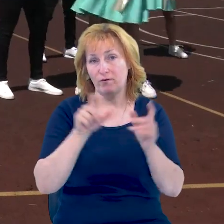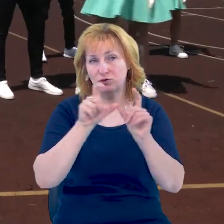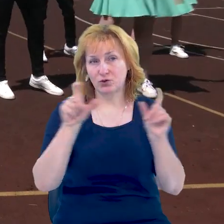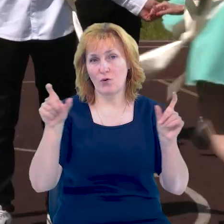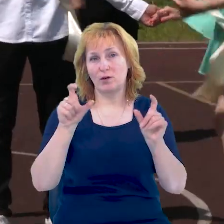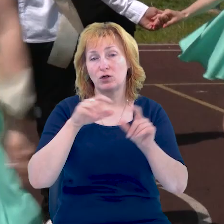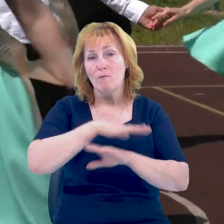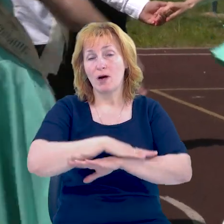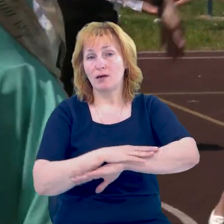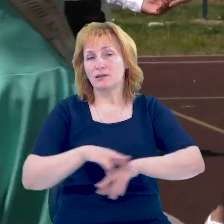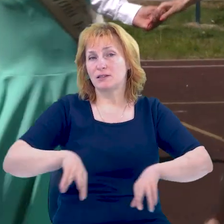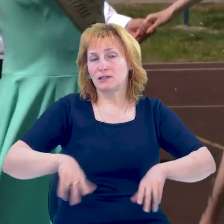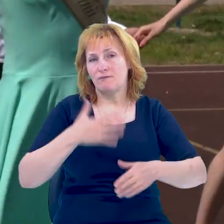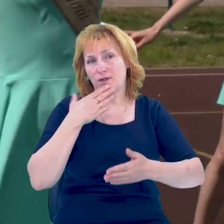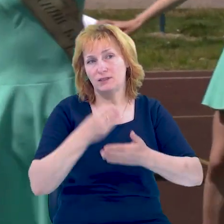шкільний вальс.